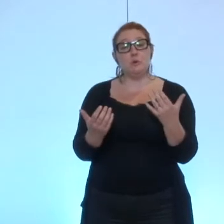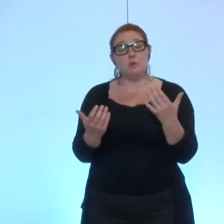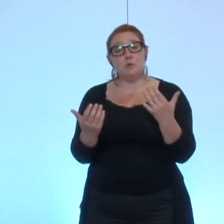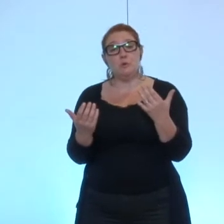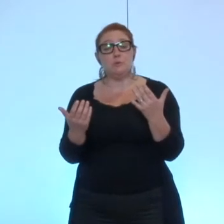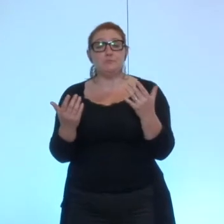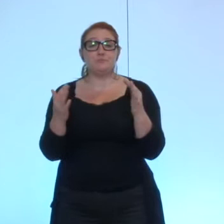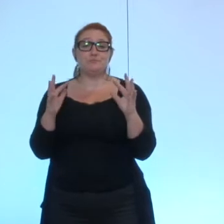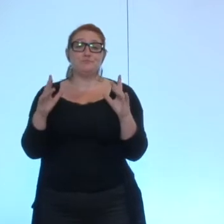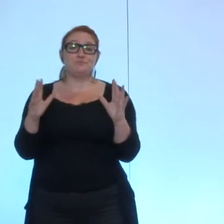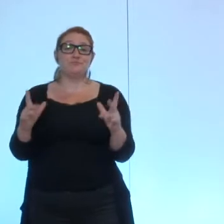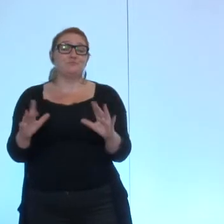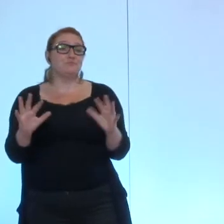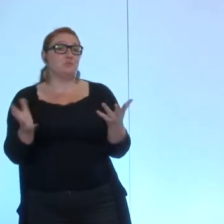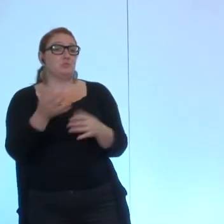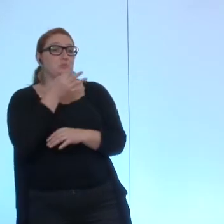comment dire